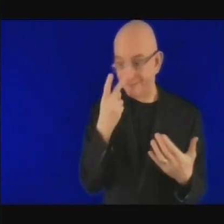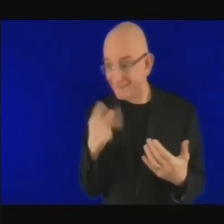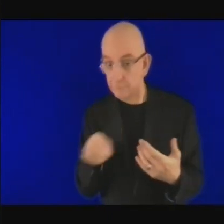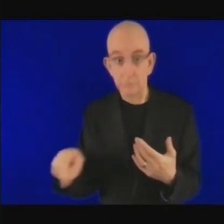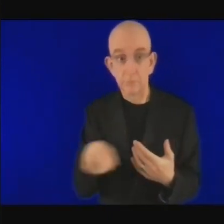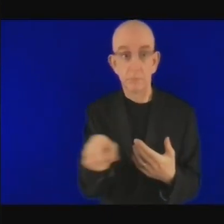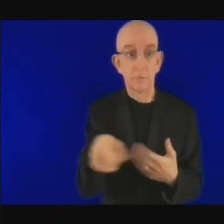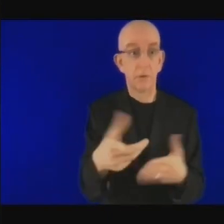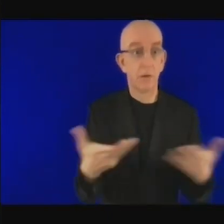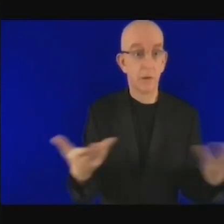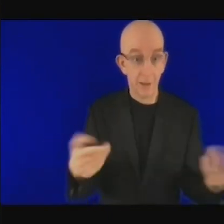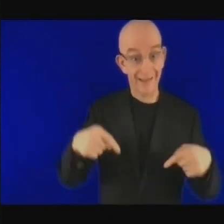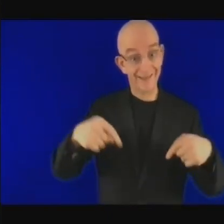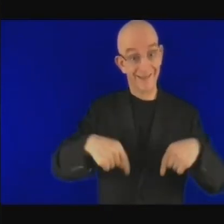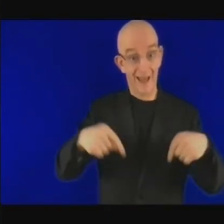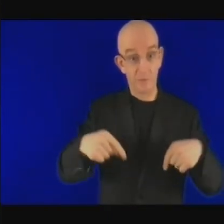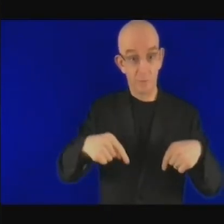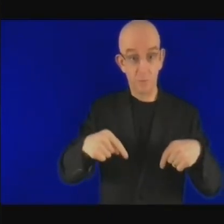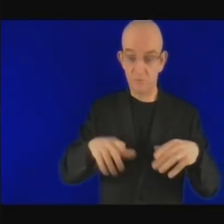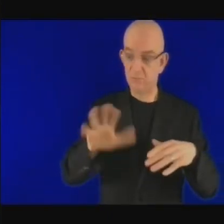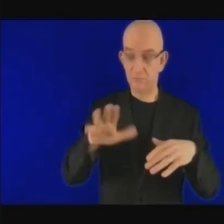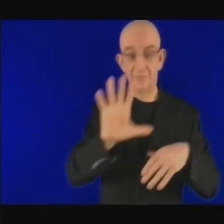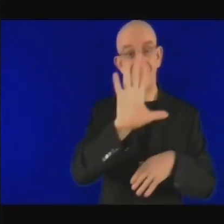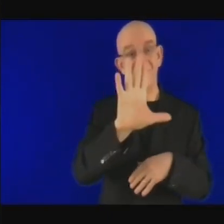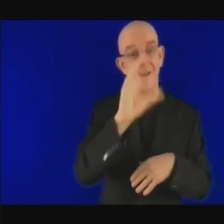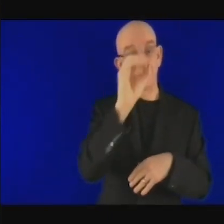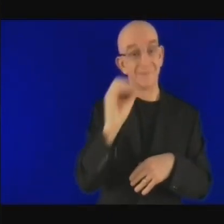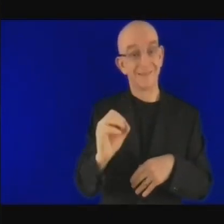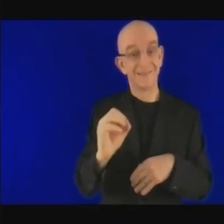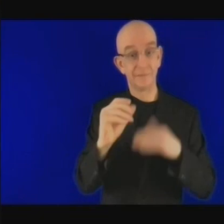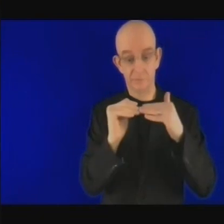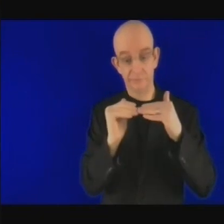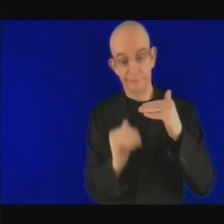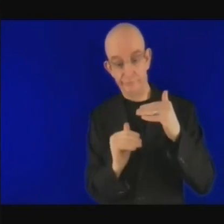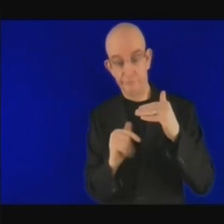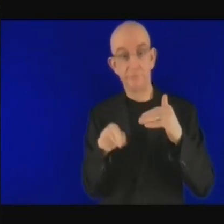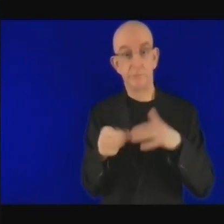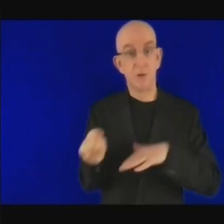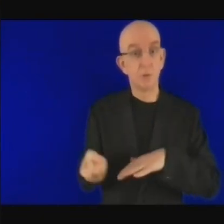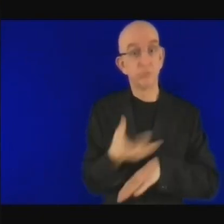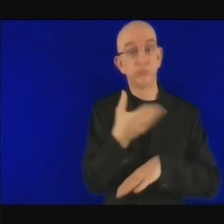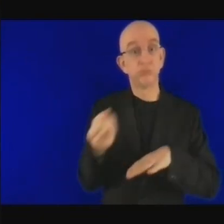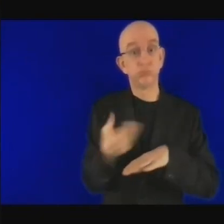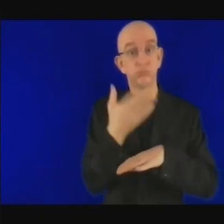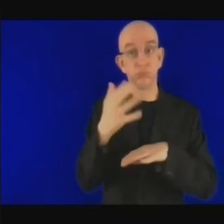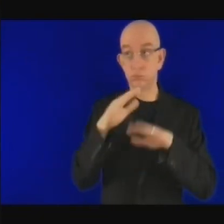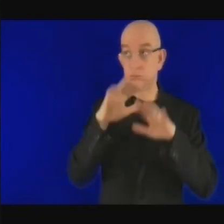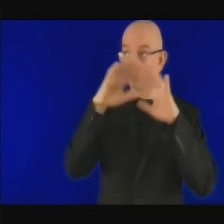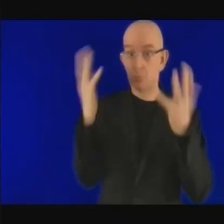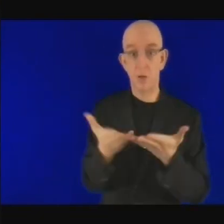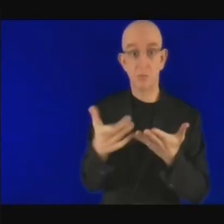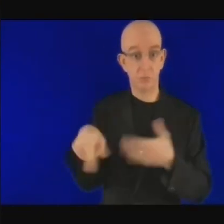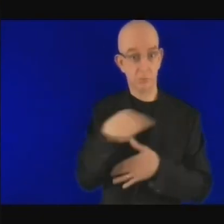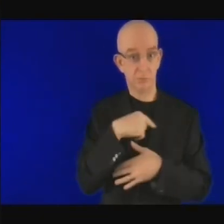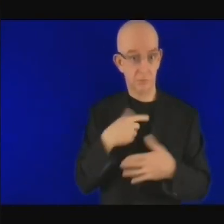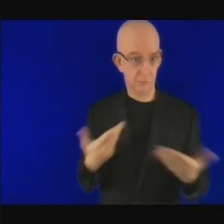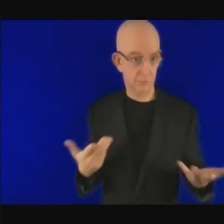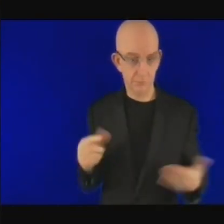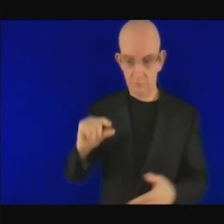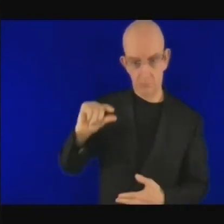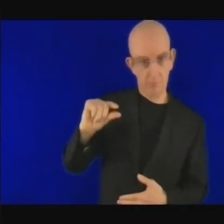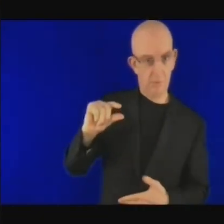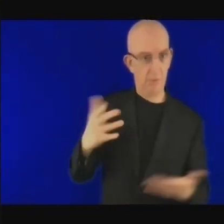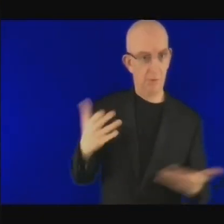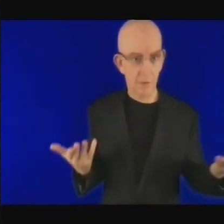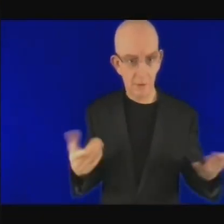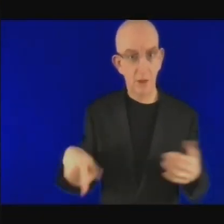sous l'angle de la vulnérabilité et de l'impact, nous avons beaucoup de gens